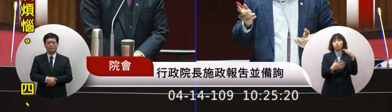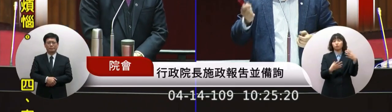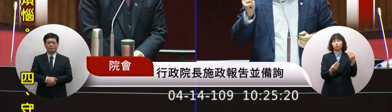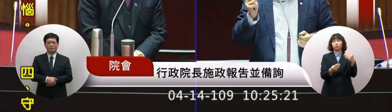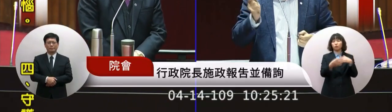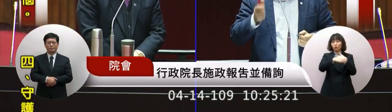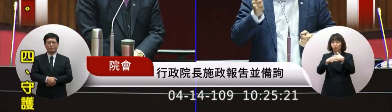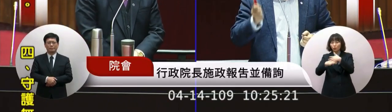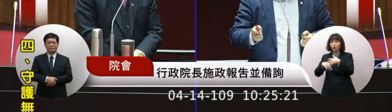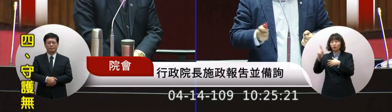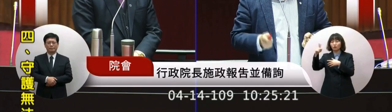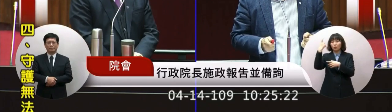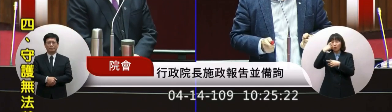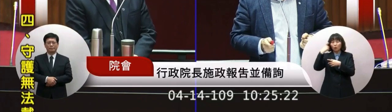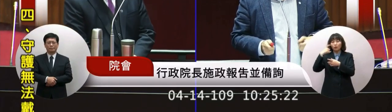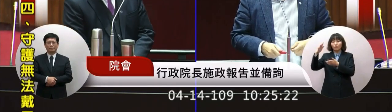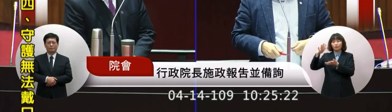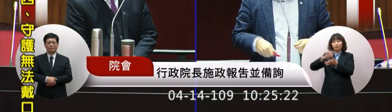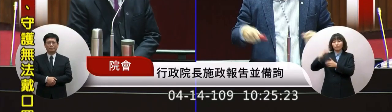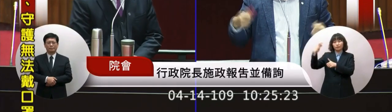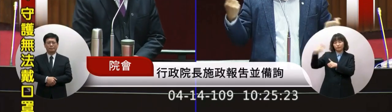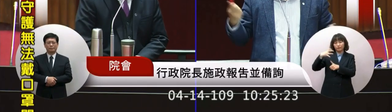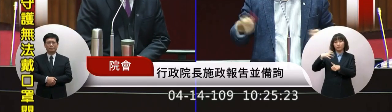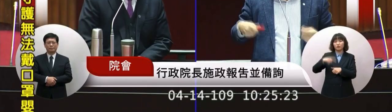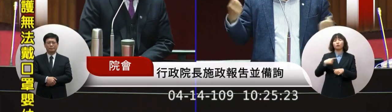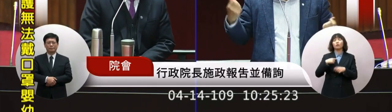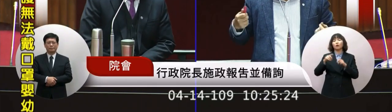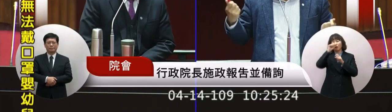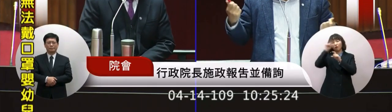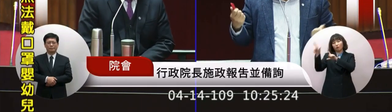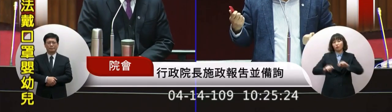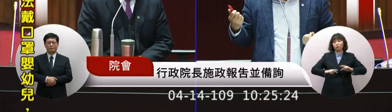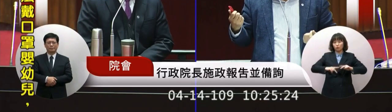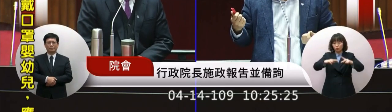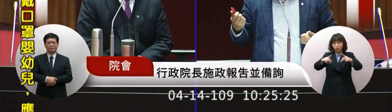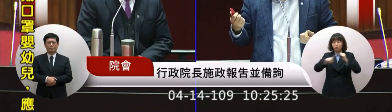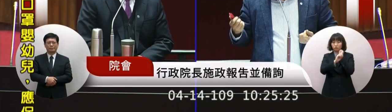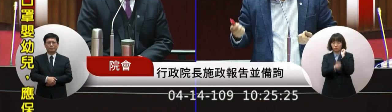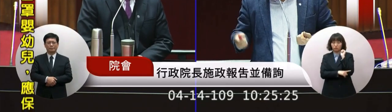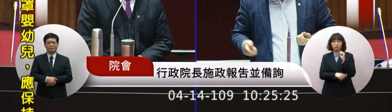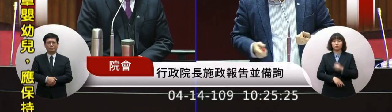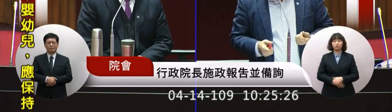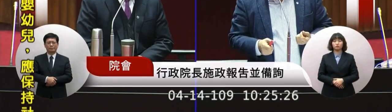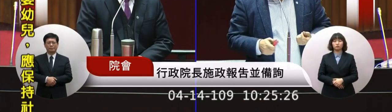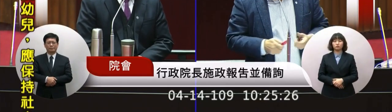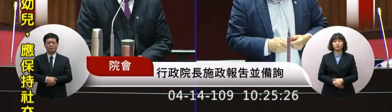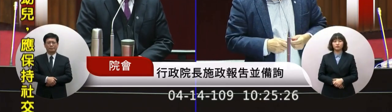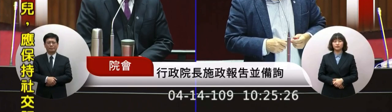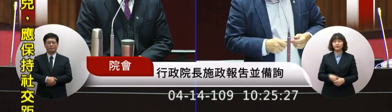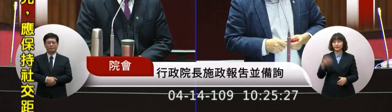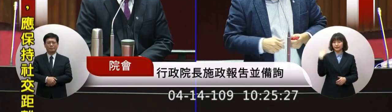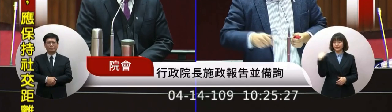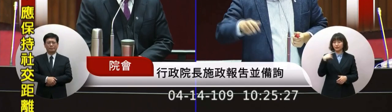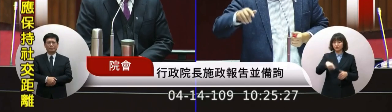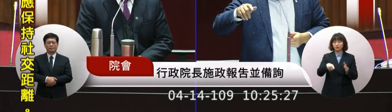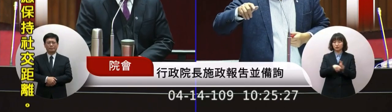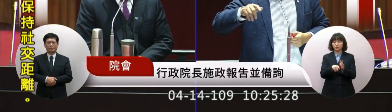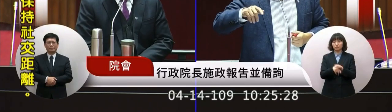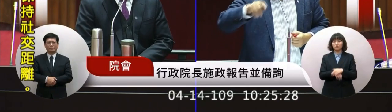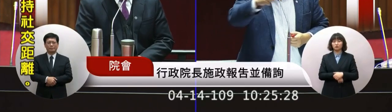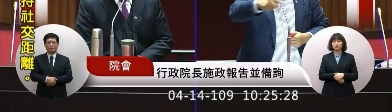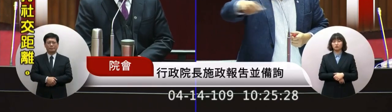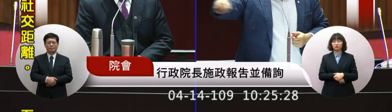然後歐盟壓力瀕臨成下我們就修改了很多嚴的法律那我們呢 當初也去從